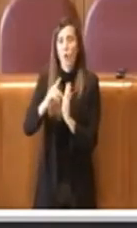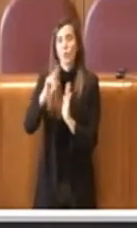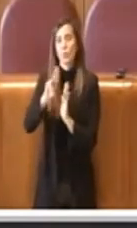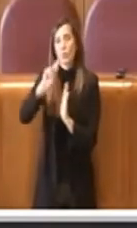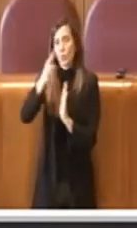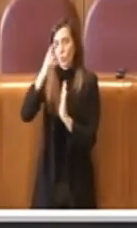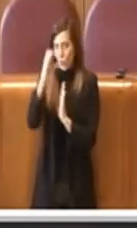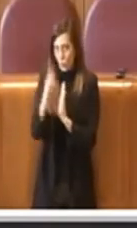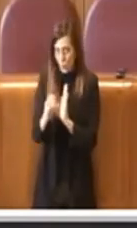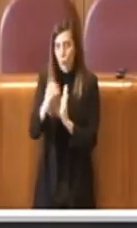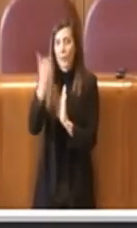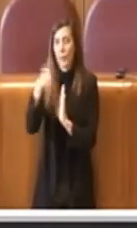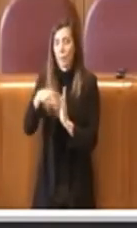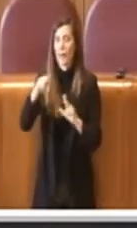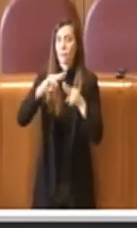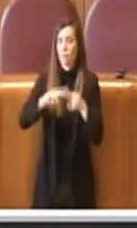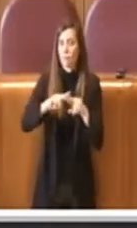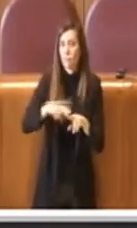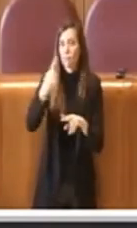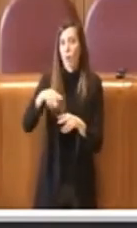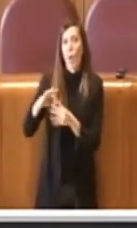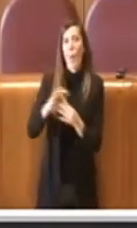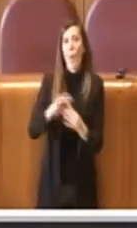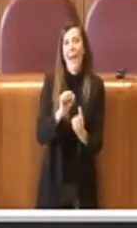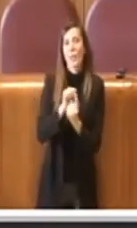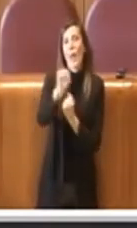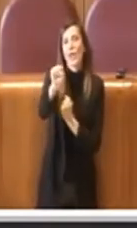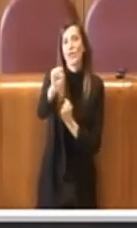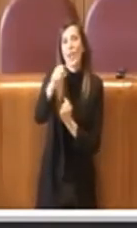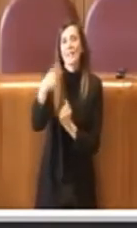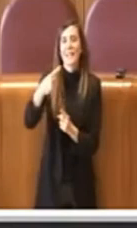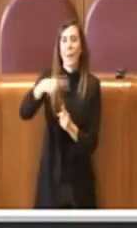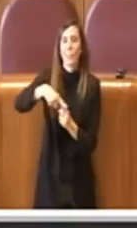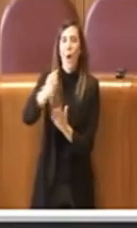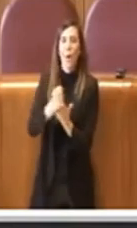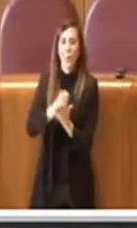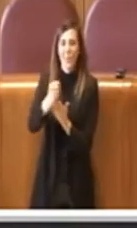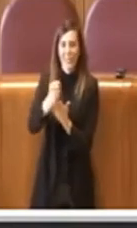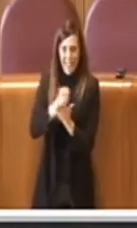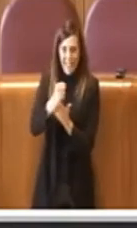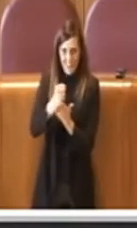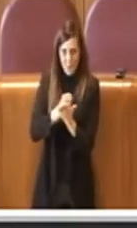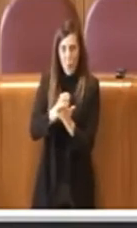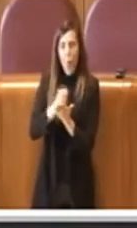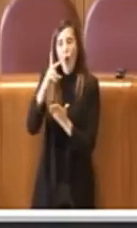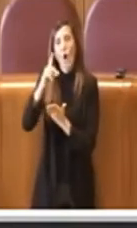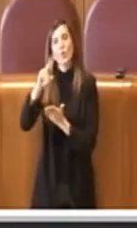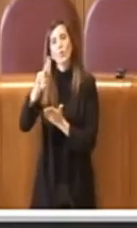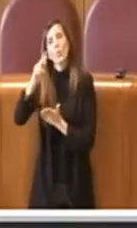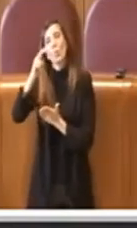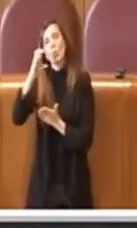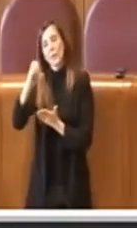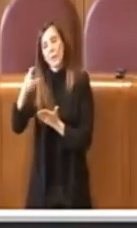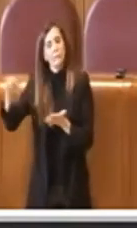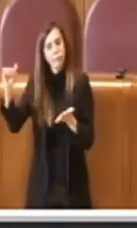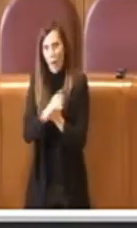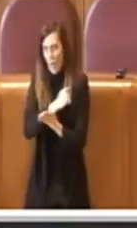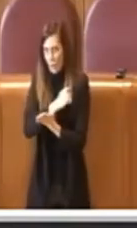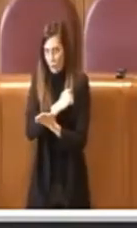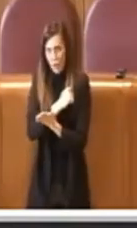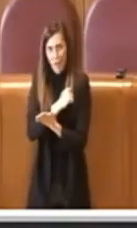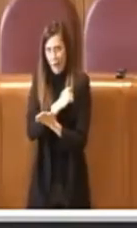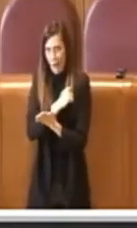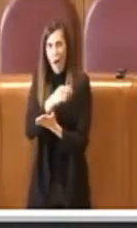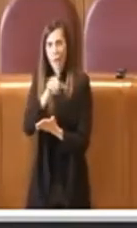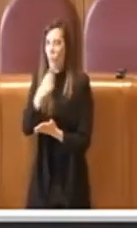requisito di rilascio e mantenimento della titolarità della licenza e delle autorizzazioni e anche quindi in corrispondenza della ridimazione